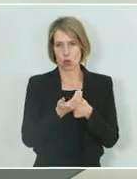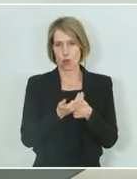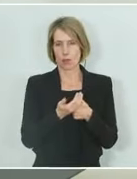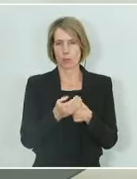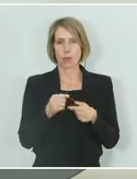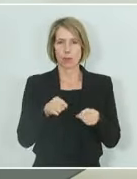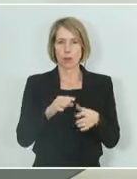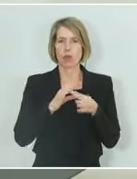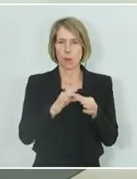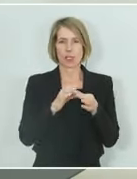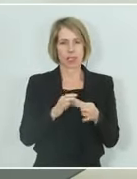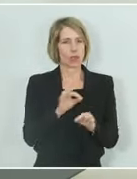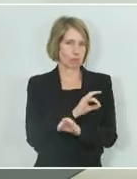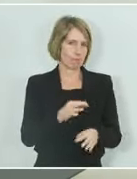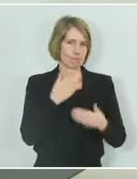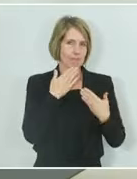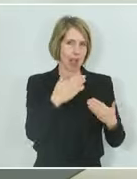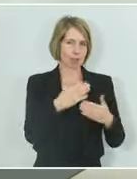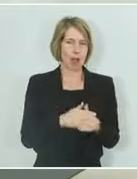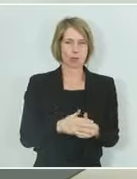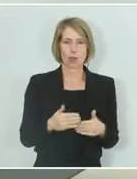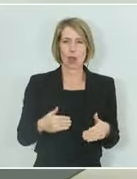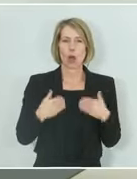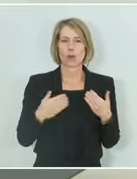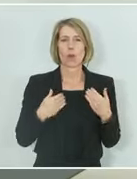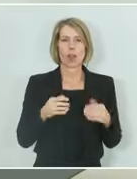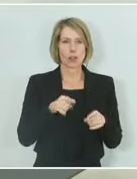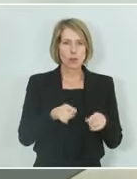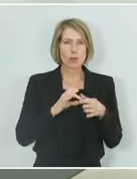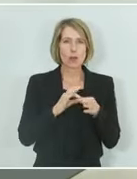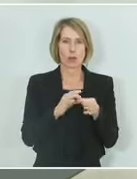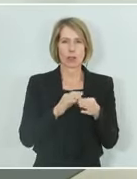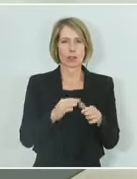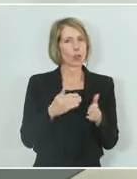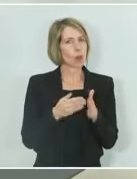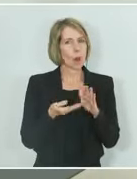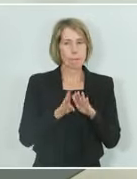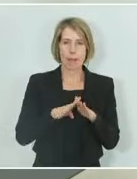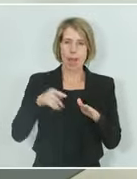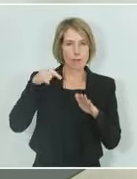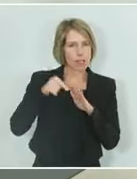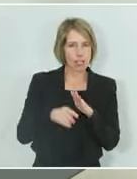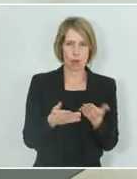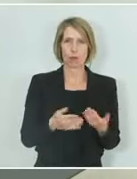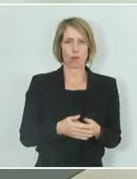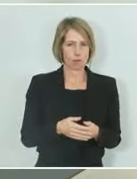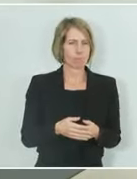diese Beziehung. Wir freuen uns darauf, unsere freundschaftliche Beziehung noch weiter zu vertiefen in jeder Hinsicht.